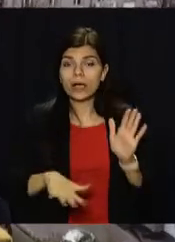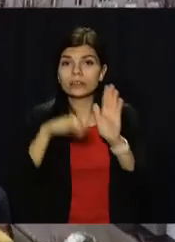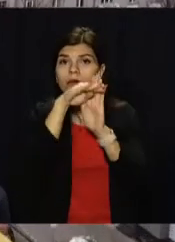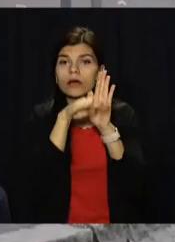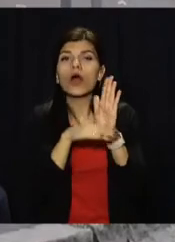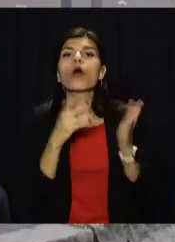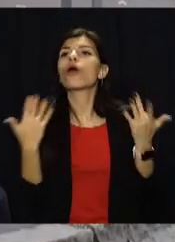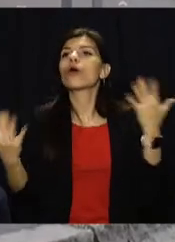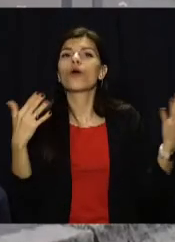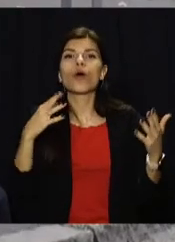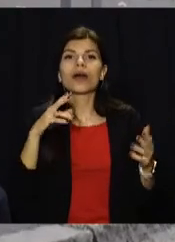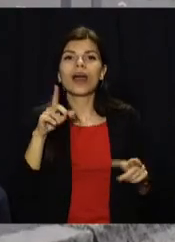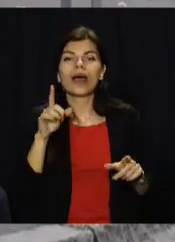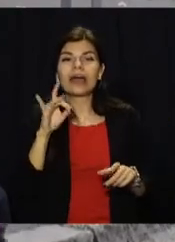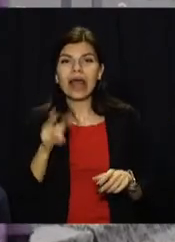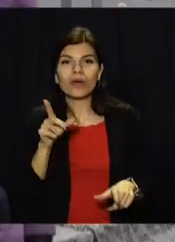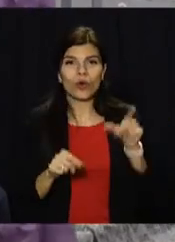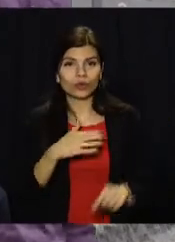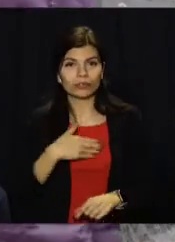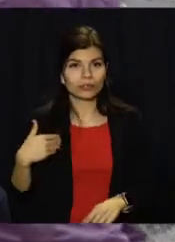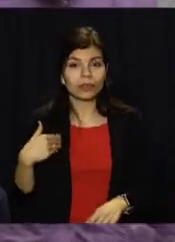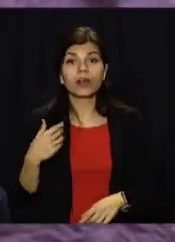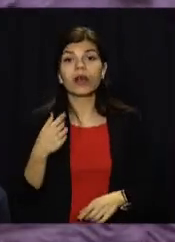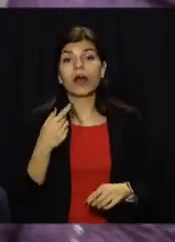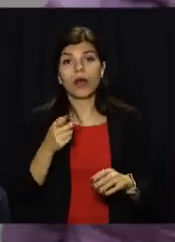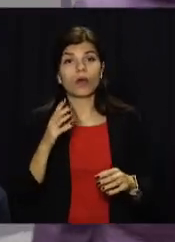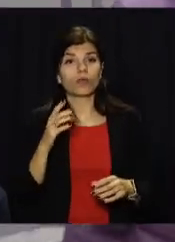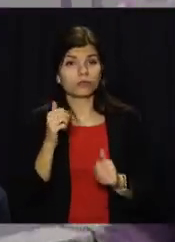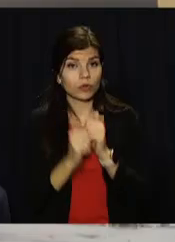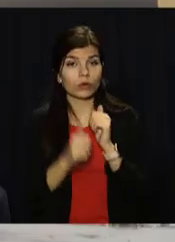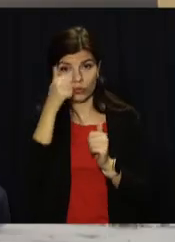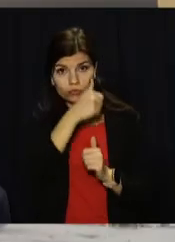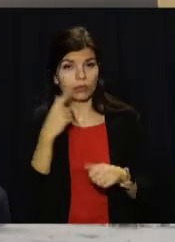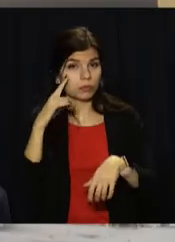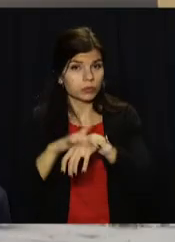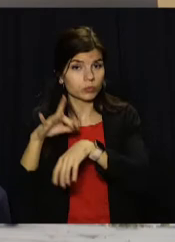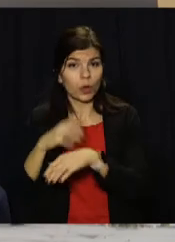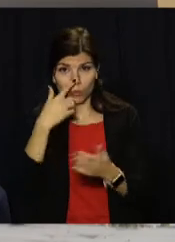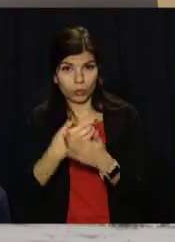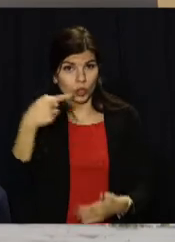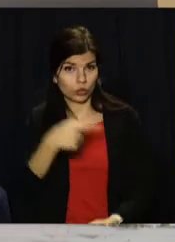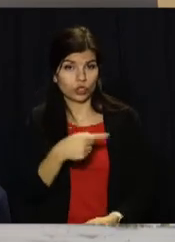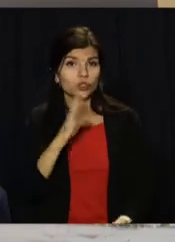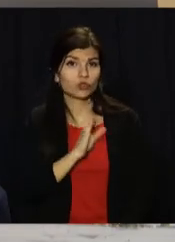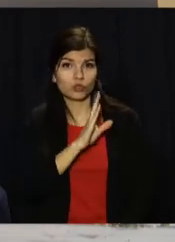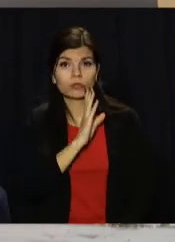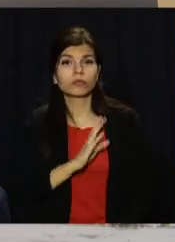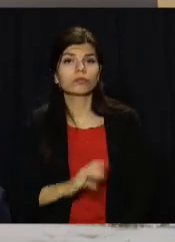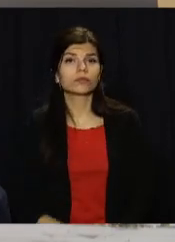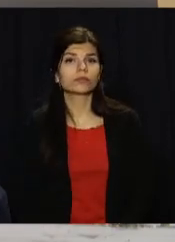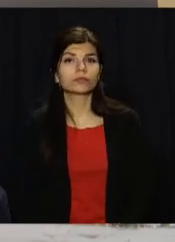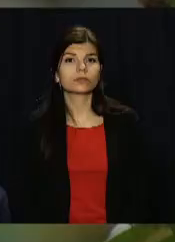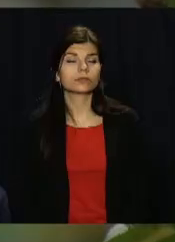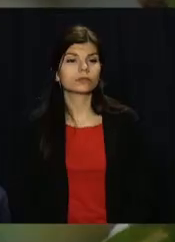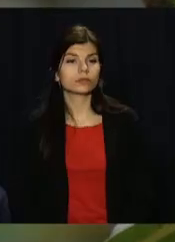захворюваності жінок на рак молочної залози. Щорічно в області хворобу діагностують у понад тисячі жінок. Марія Требушенко, Вікторія